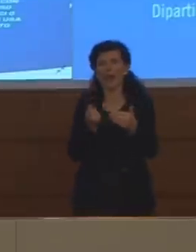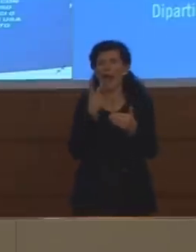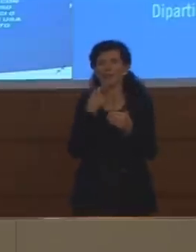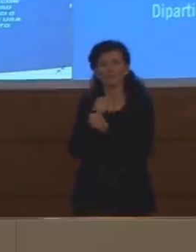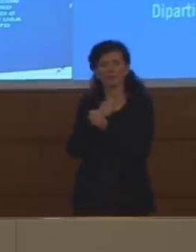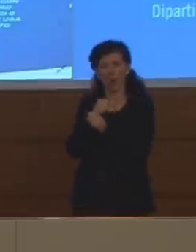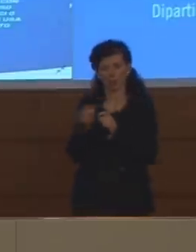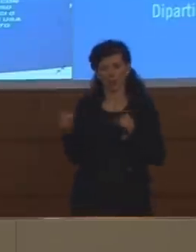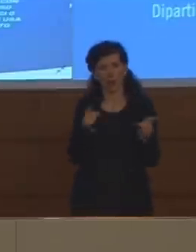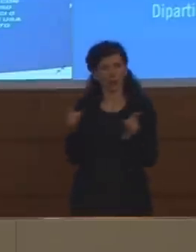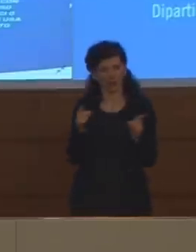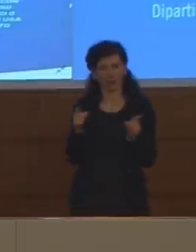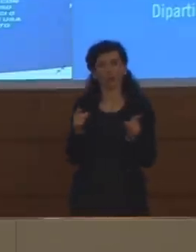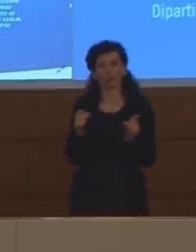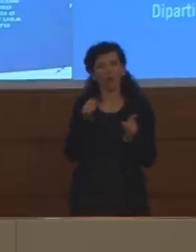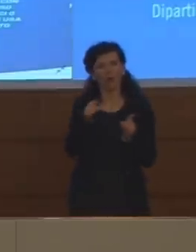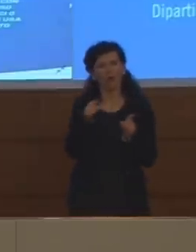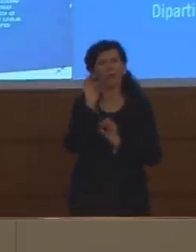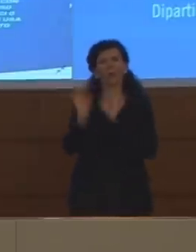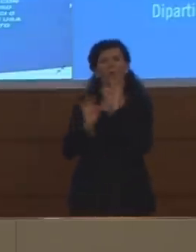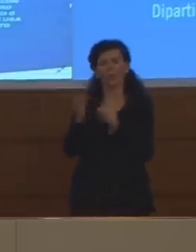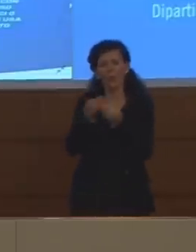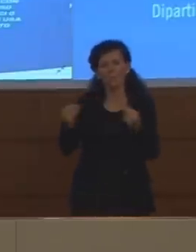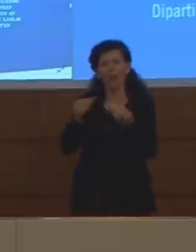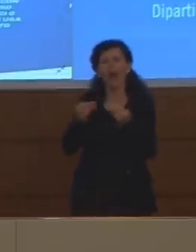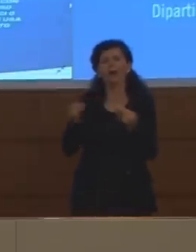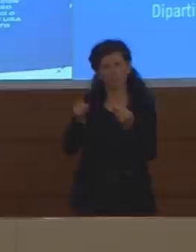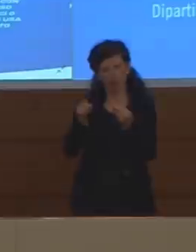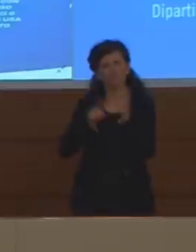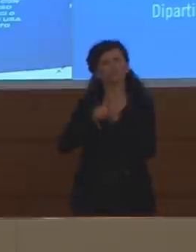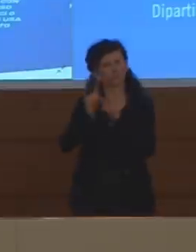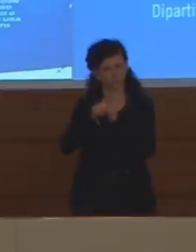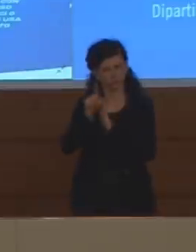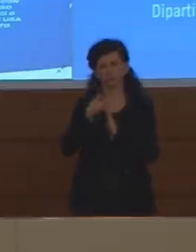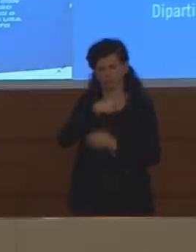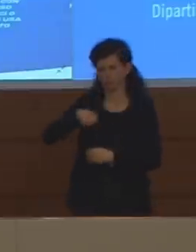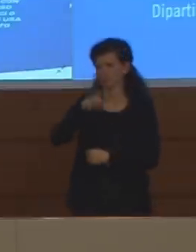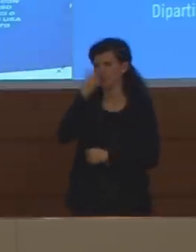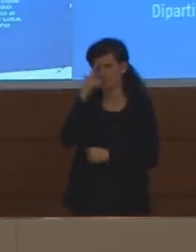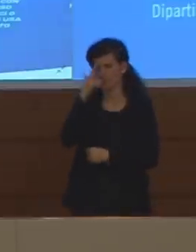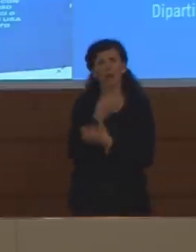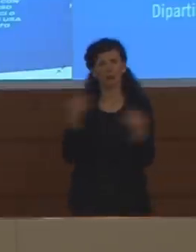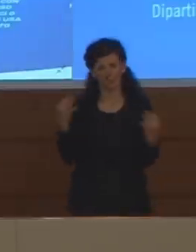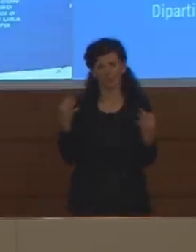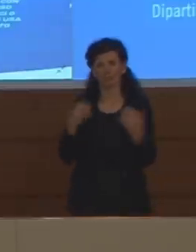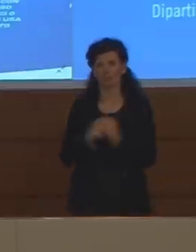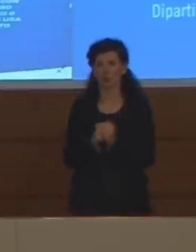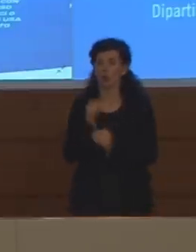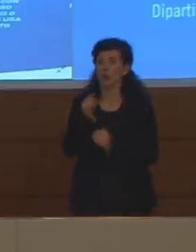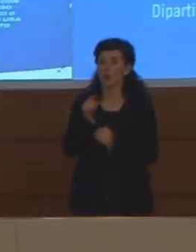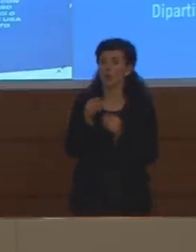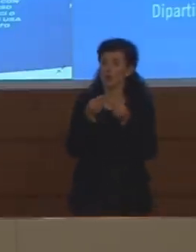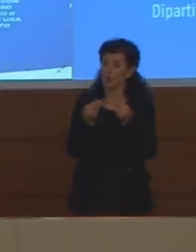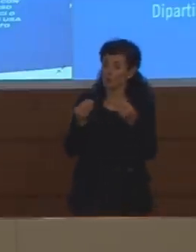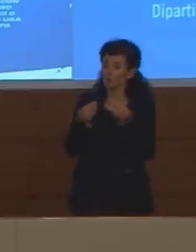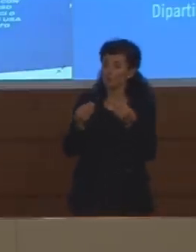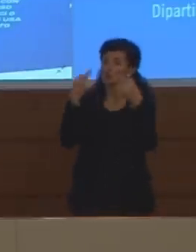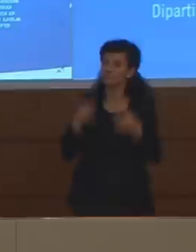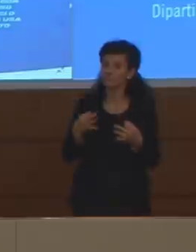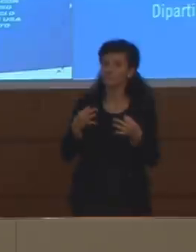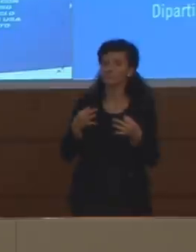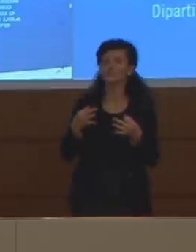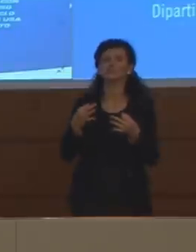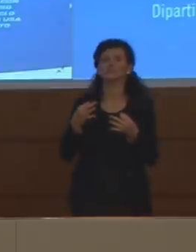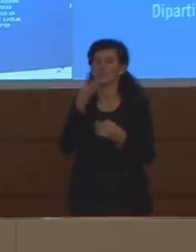che abbia una propria validità e che abbia una propria efficacia, questo lo sappiamo. Ora, se abbia validità, sicurezza ed efficacia